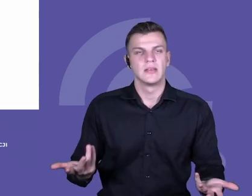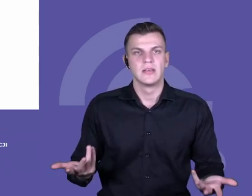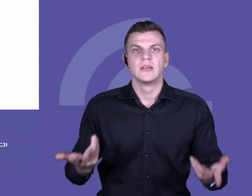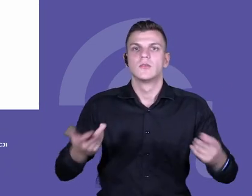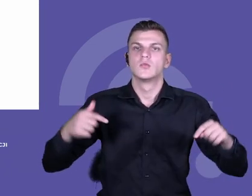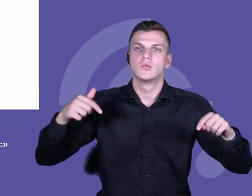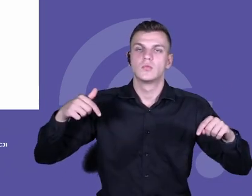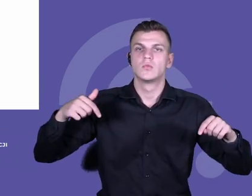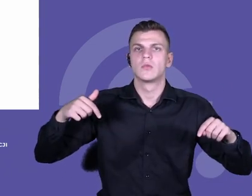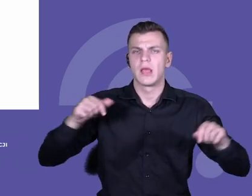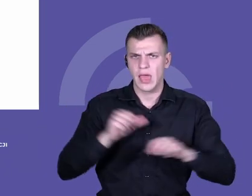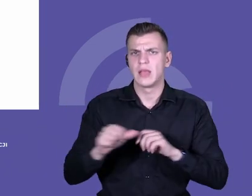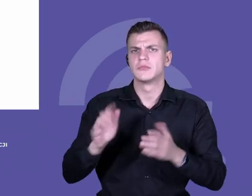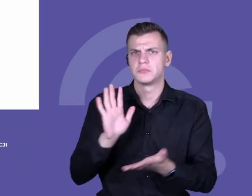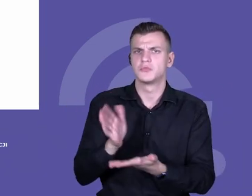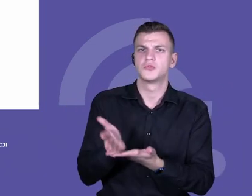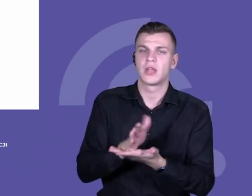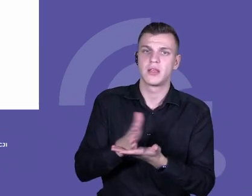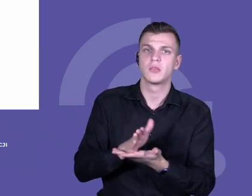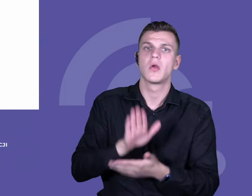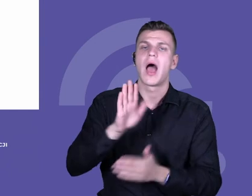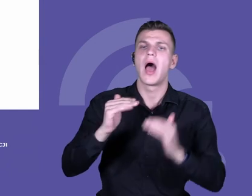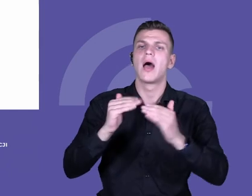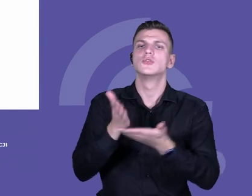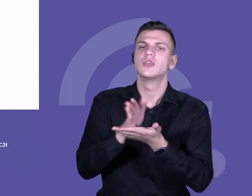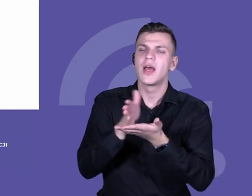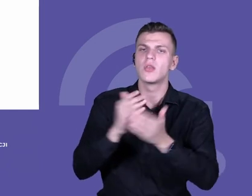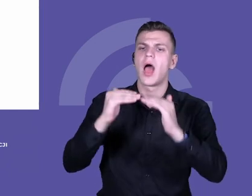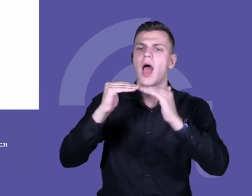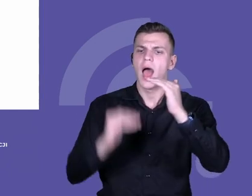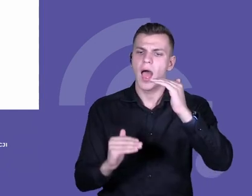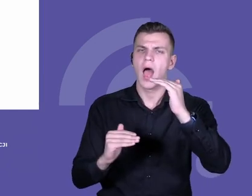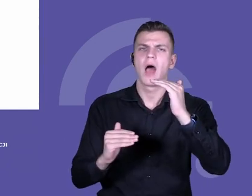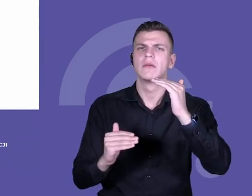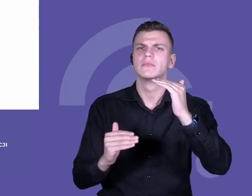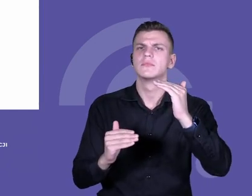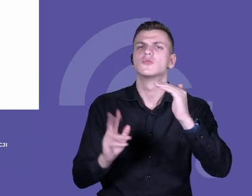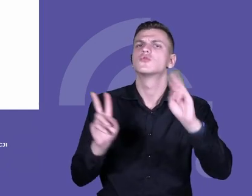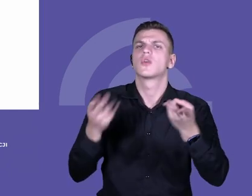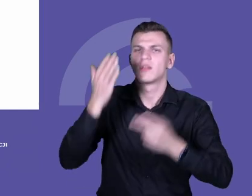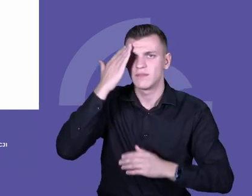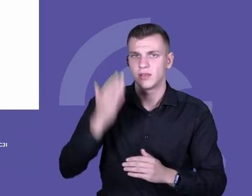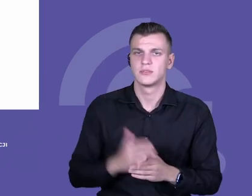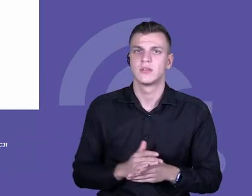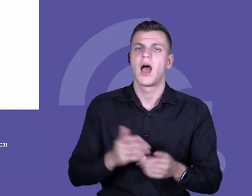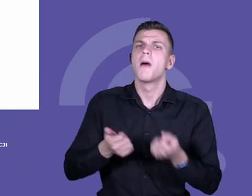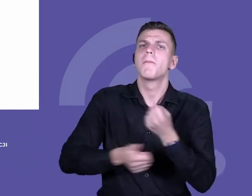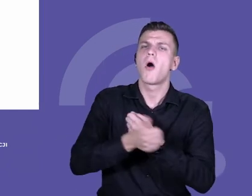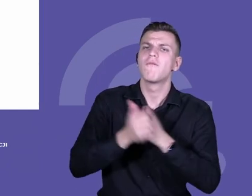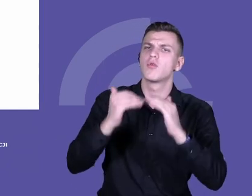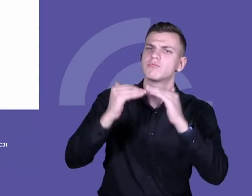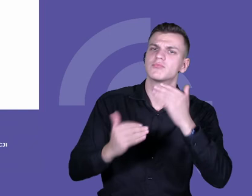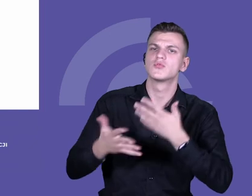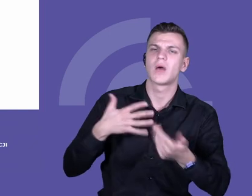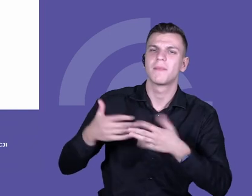poziomie. Natomiast trzeba sobie zadać pytanie, co jest poniżej tego, jak jest główna korelacja, czy przyczyna tych wyników.